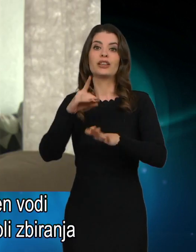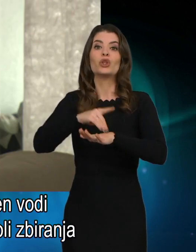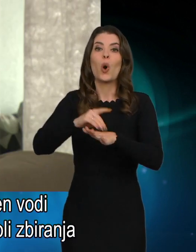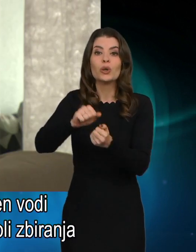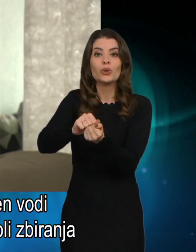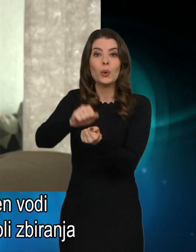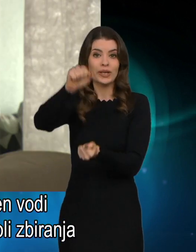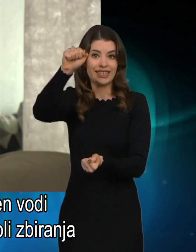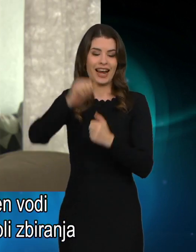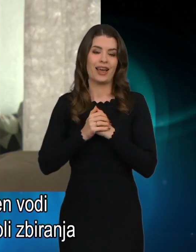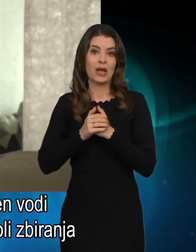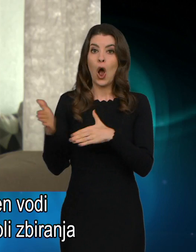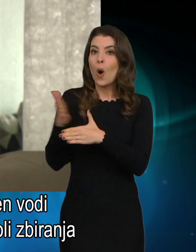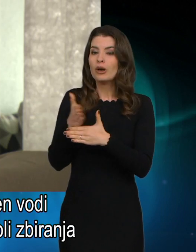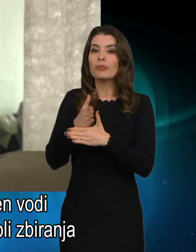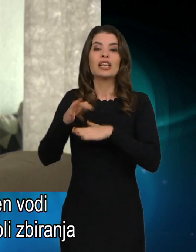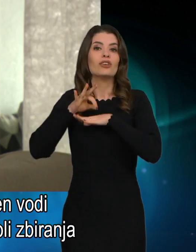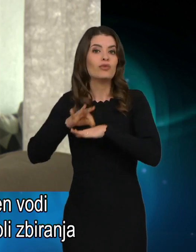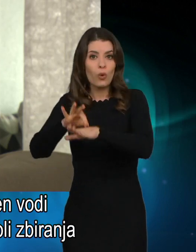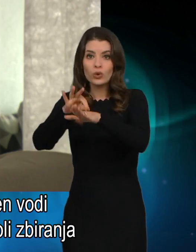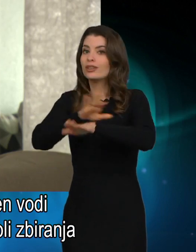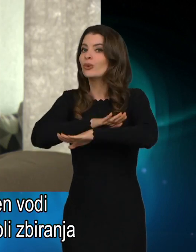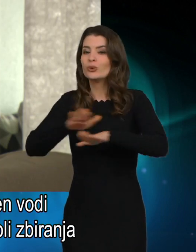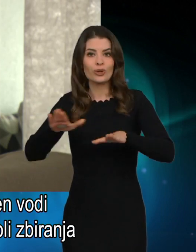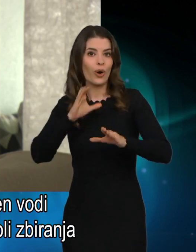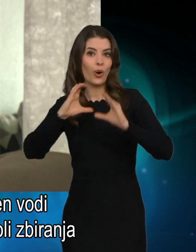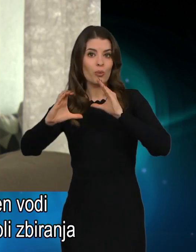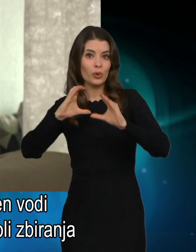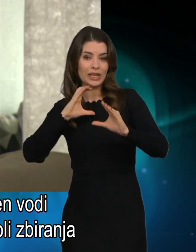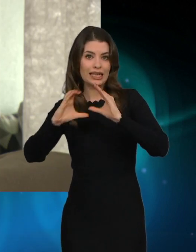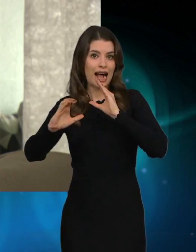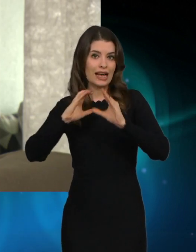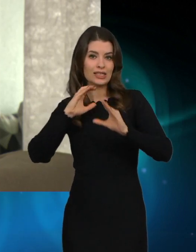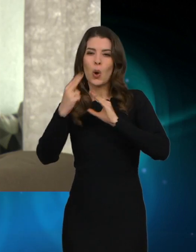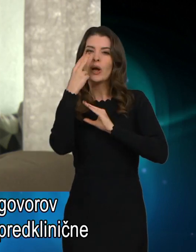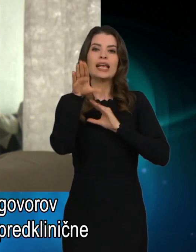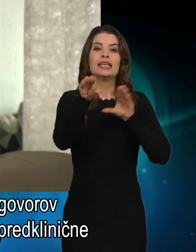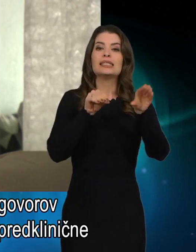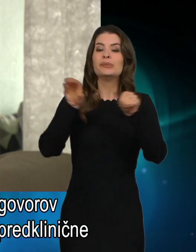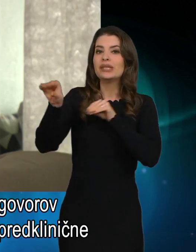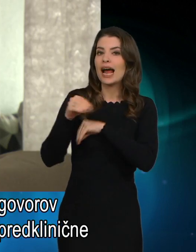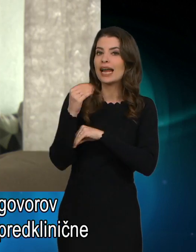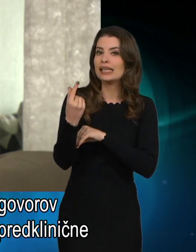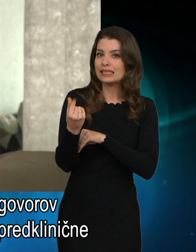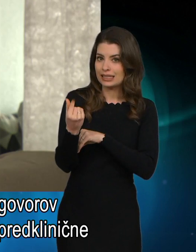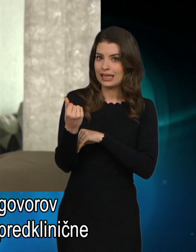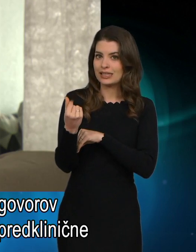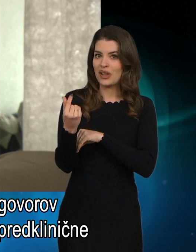zraven vodi vso komunikacijo, okoli zbiranja sredstev, okoli